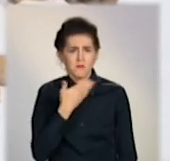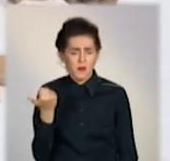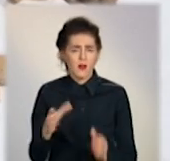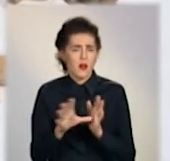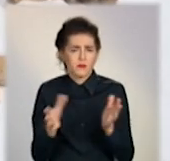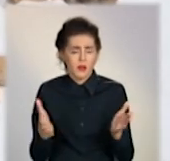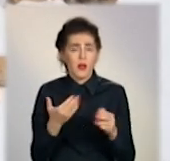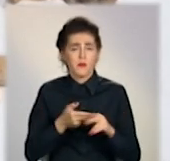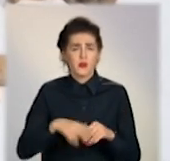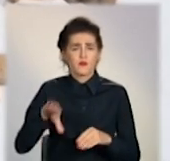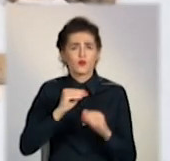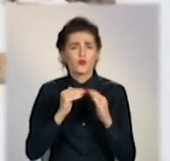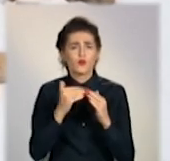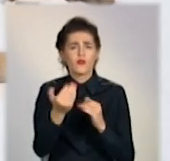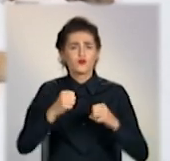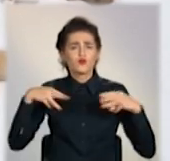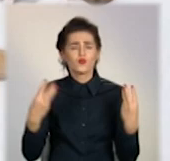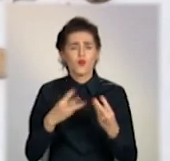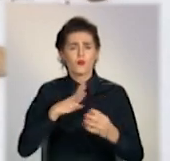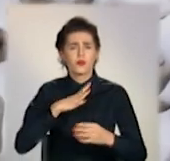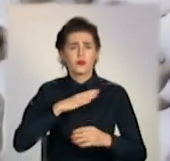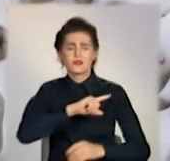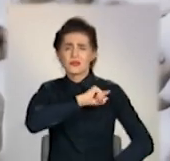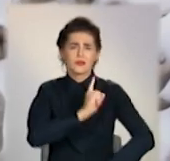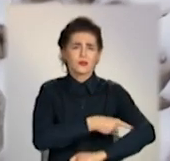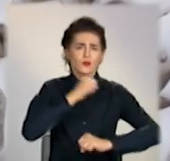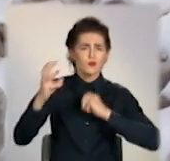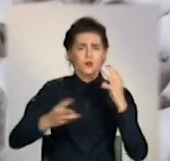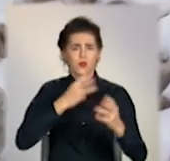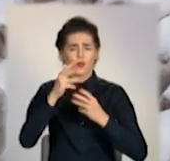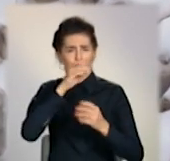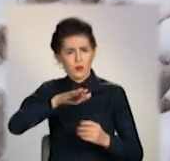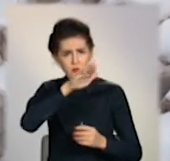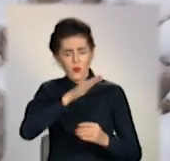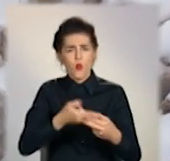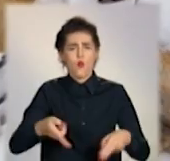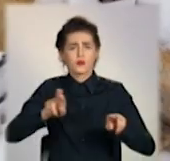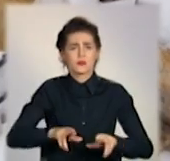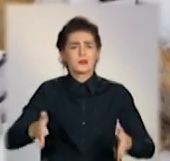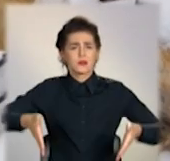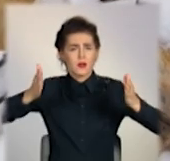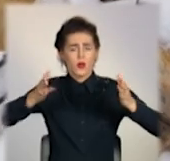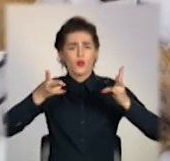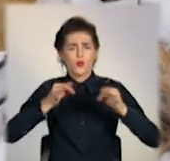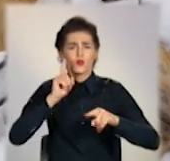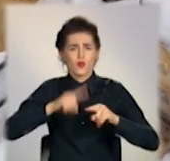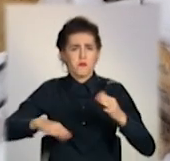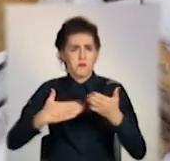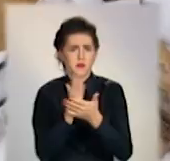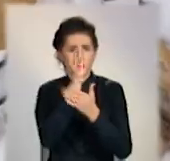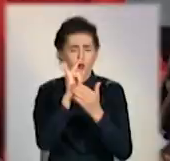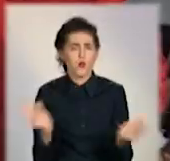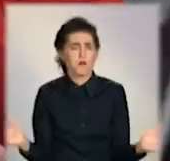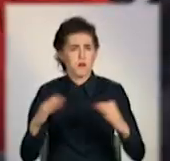Будинок подружжя Товстоп'ятових згорів під час масштабних пожеж. Лишились самі стіни. Та й ті згодом потріскалися і